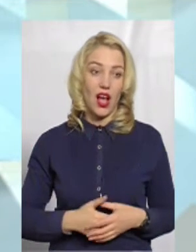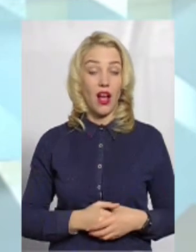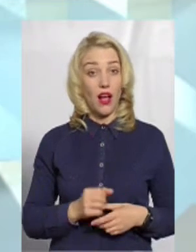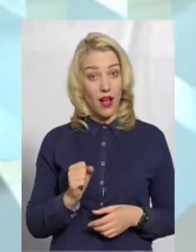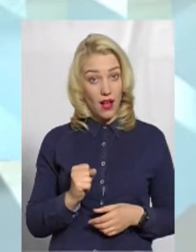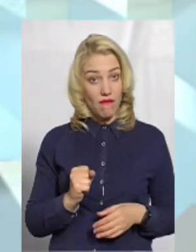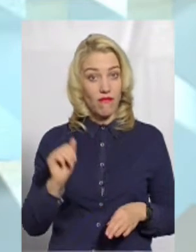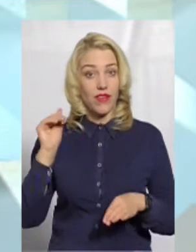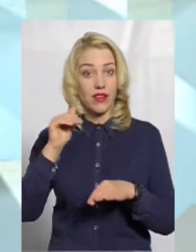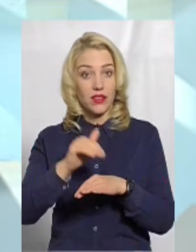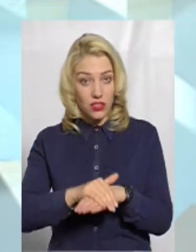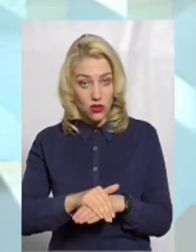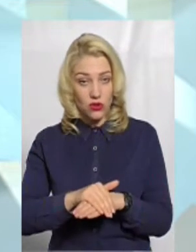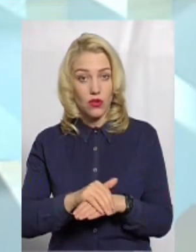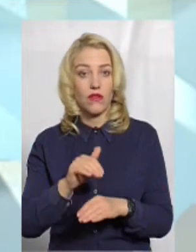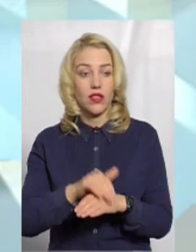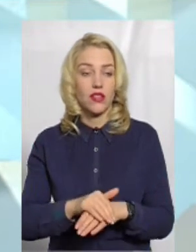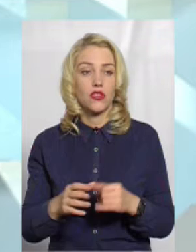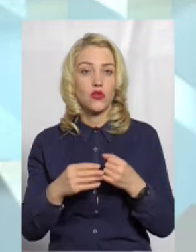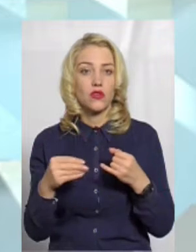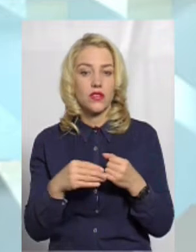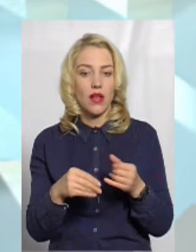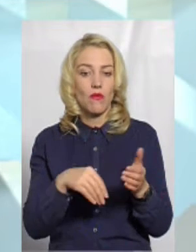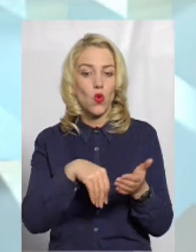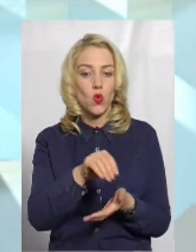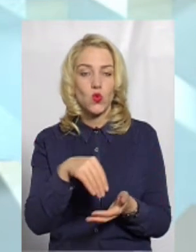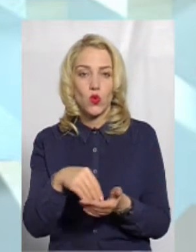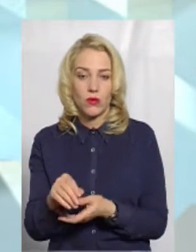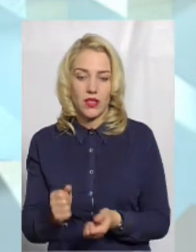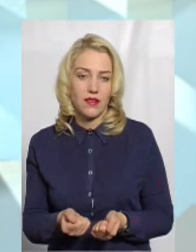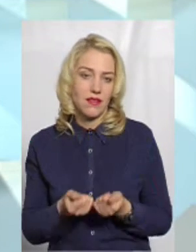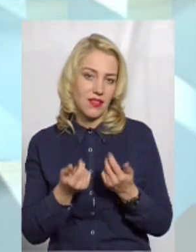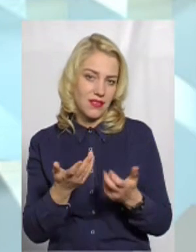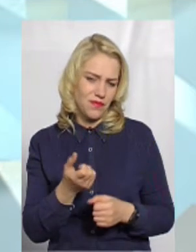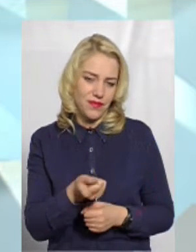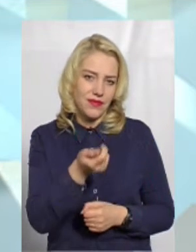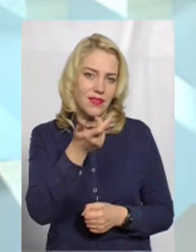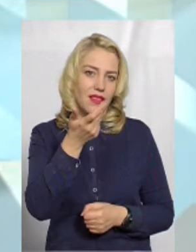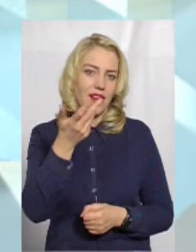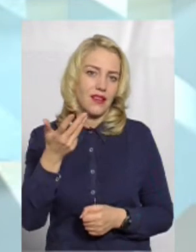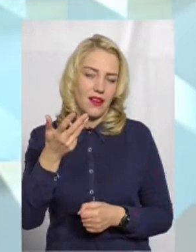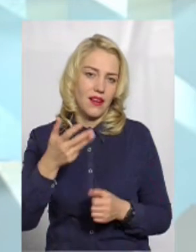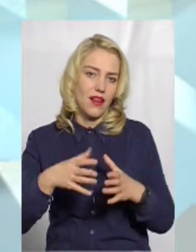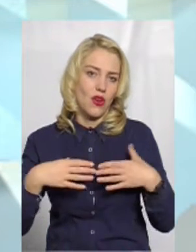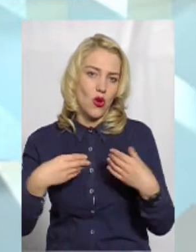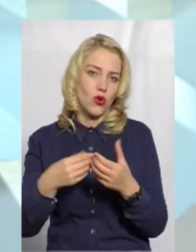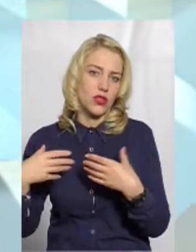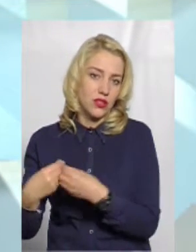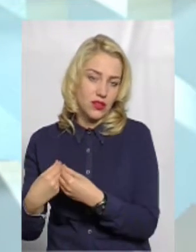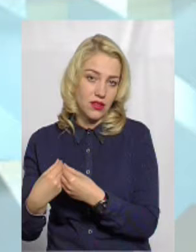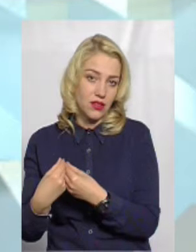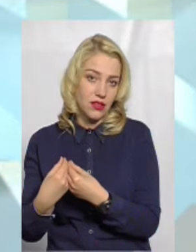А фактично землю скуплять декілька родин і